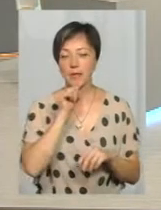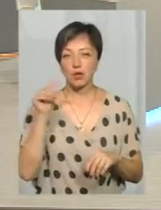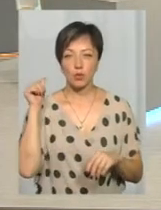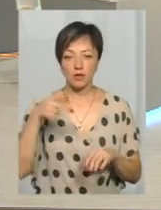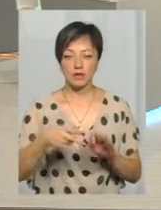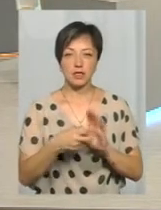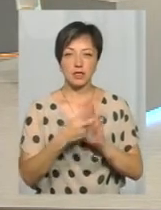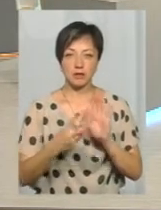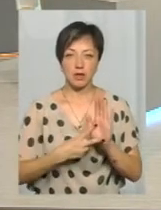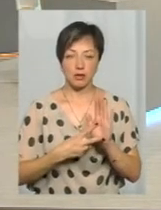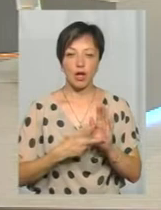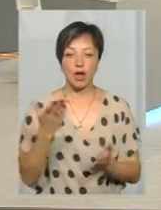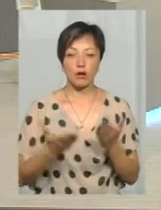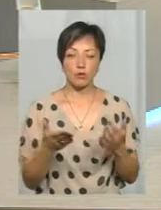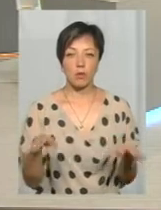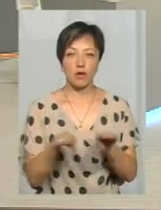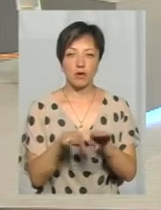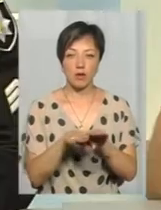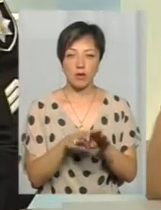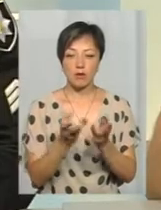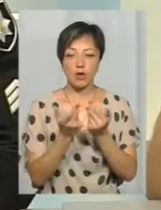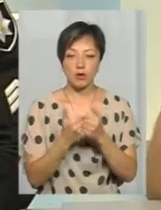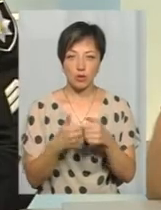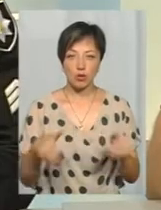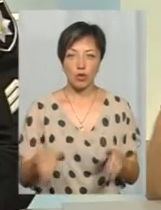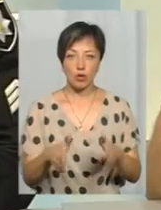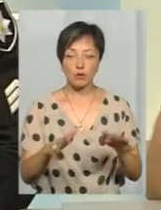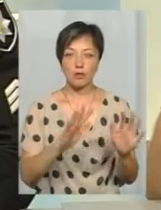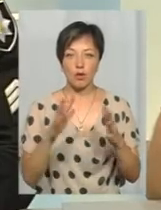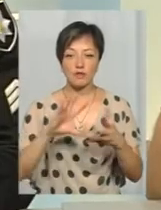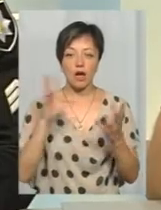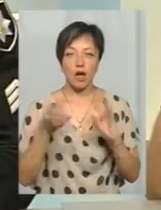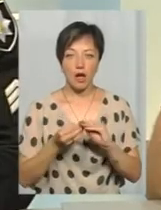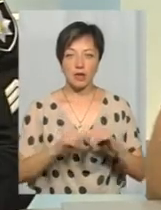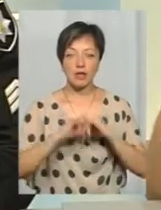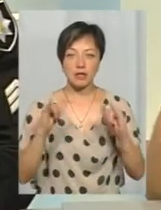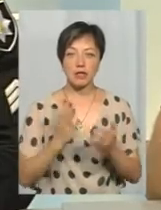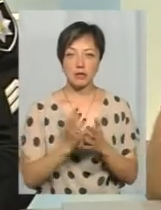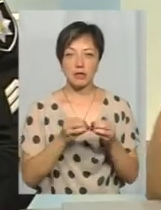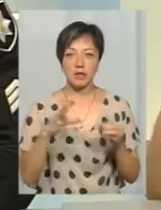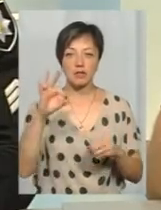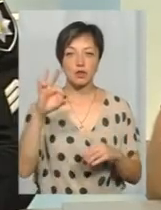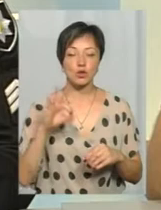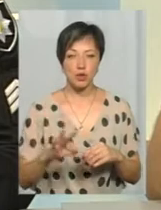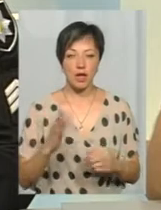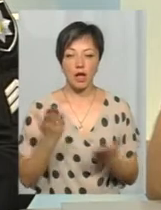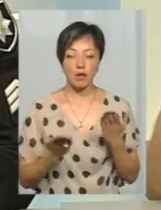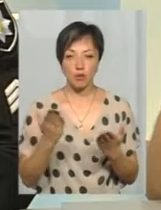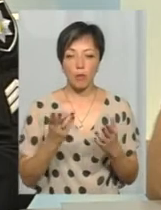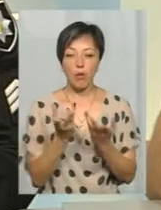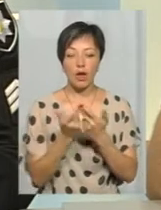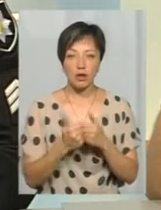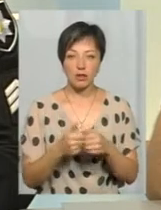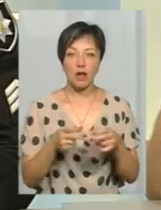2017 року. Тобто, якщо взяти по кількості дорожньо-транспортних пригод в загальному, то ріст є на 15%. Якщо взяти по